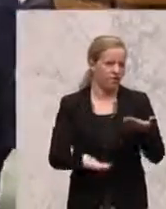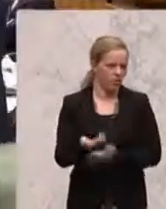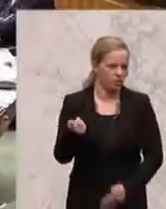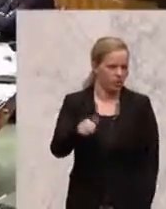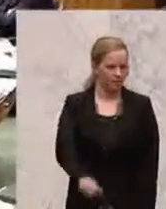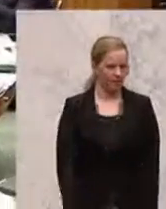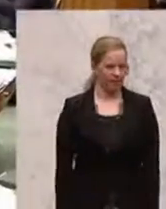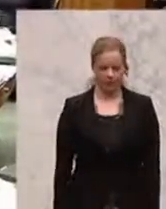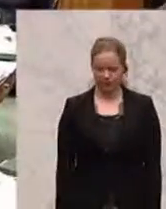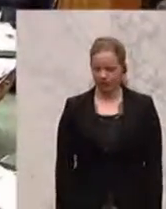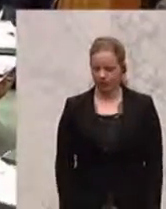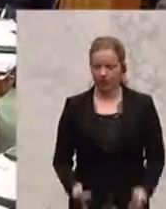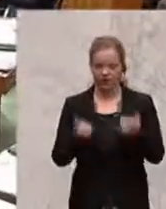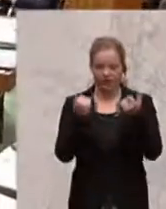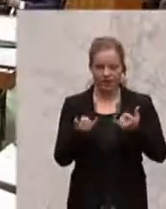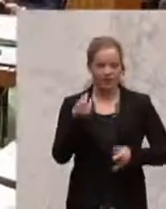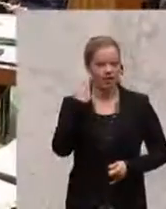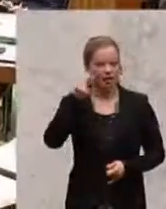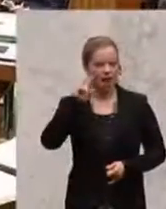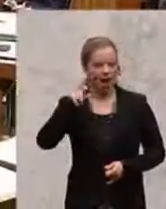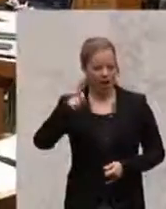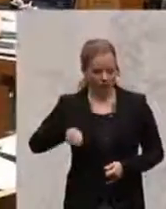Roberta Lichtenegger, die Wirtschaftssprecherin der Grünen.